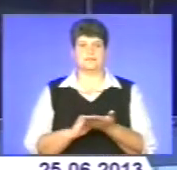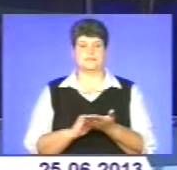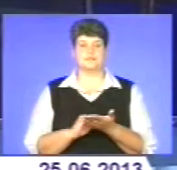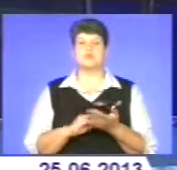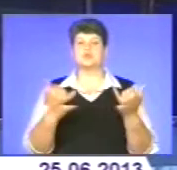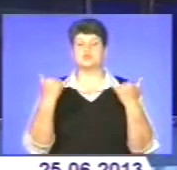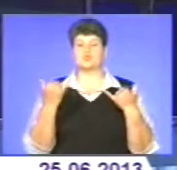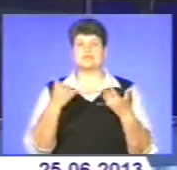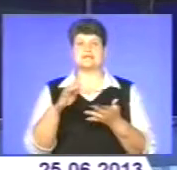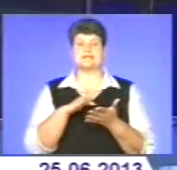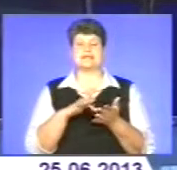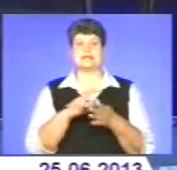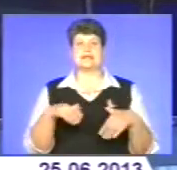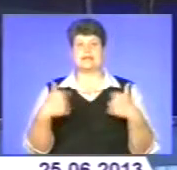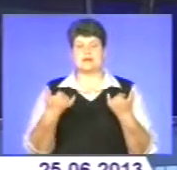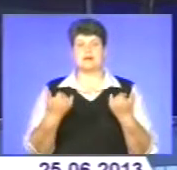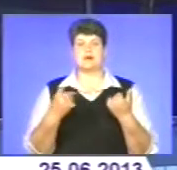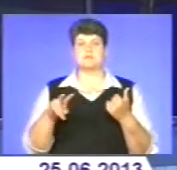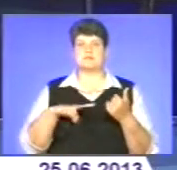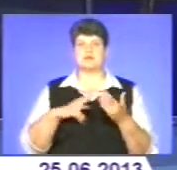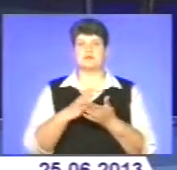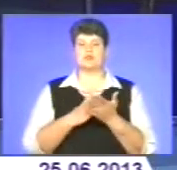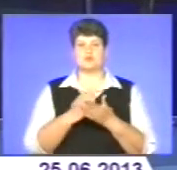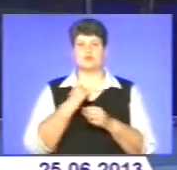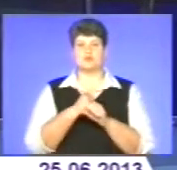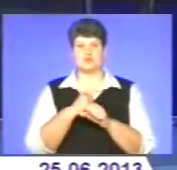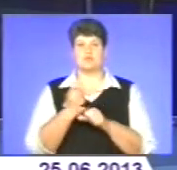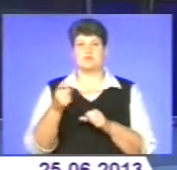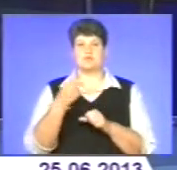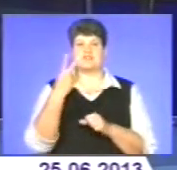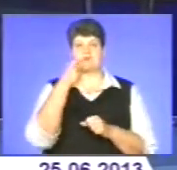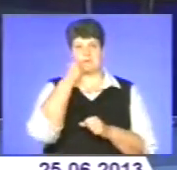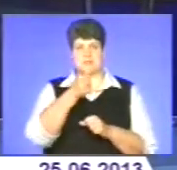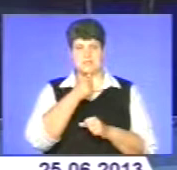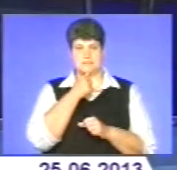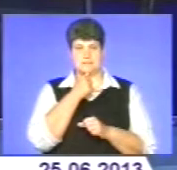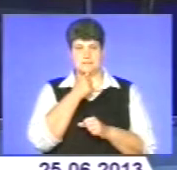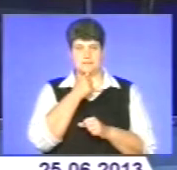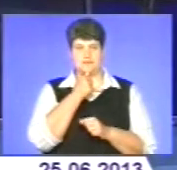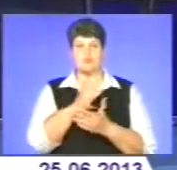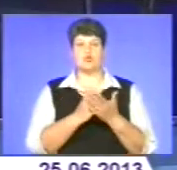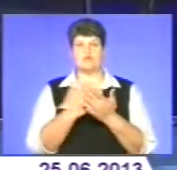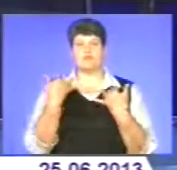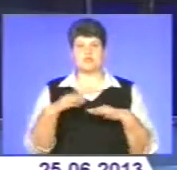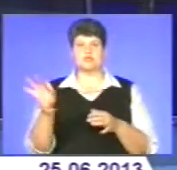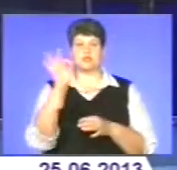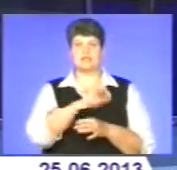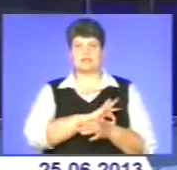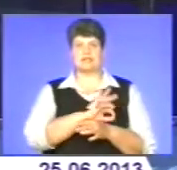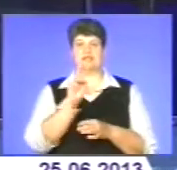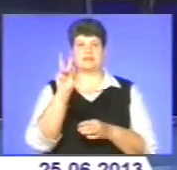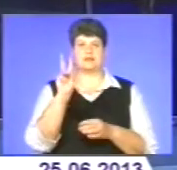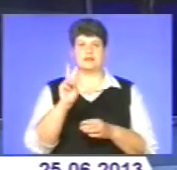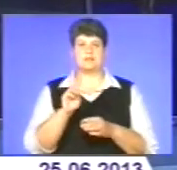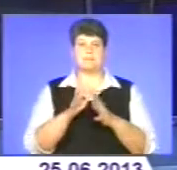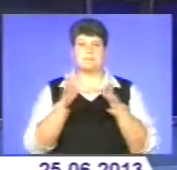Сучасний центр надання адміністративних послуг працює у Тернополі понад два місяці. Послугами уже скористалися більше двох